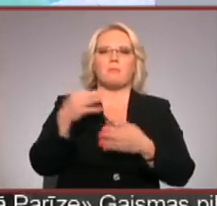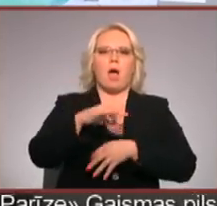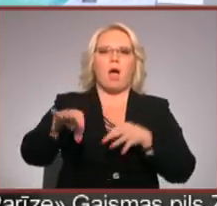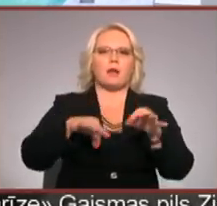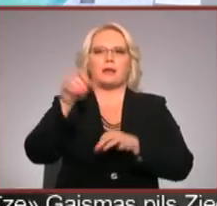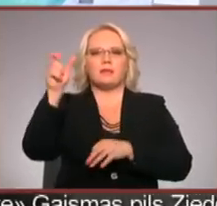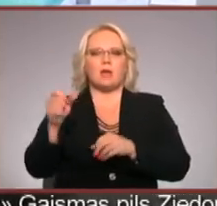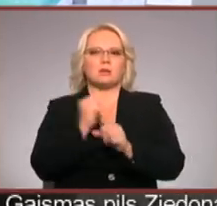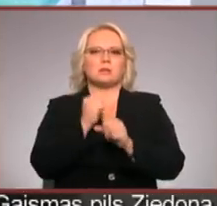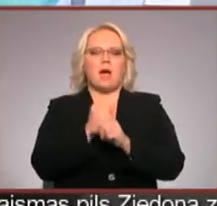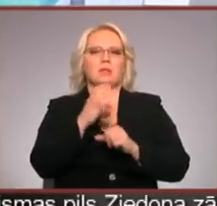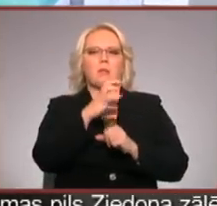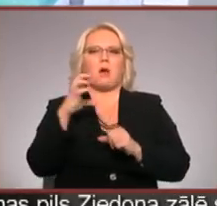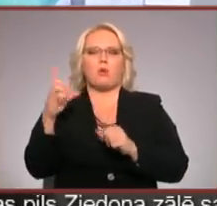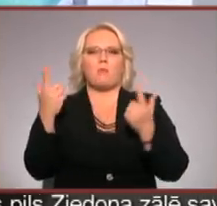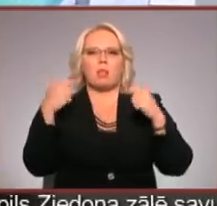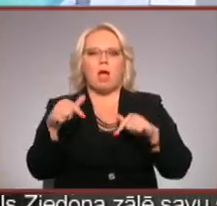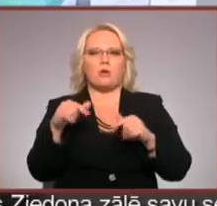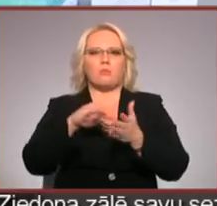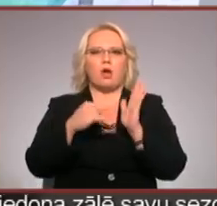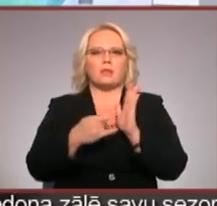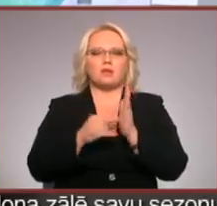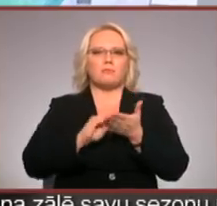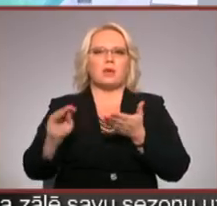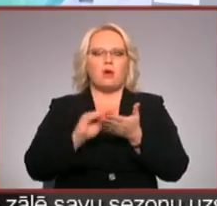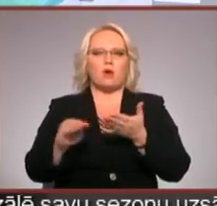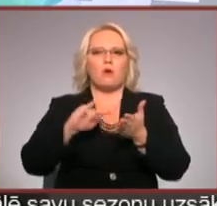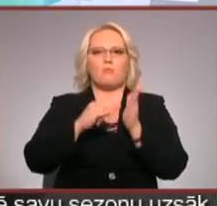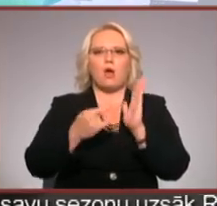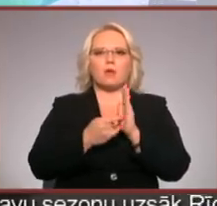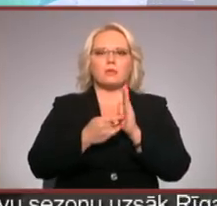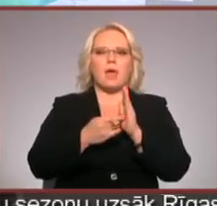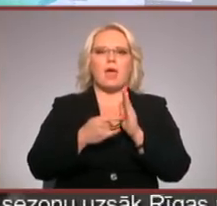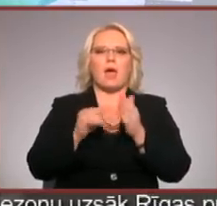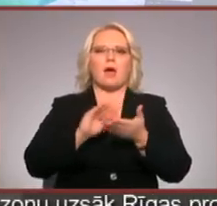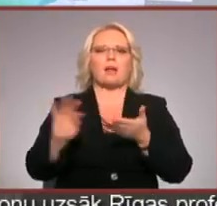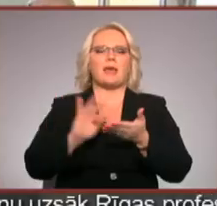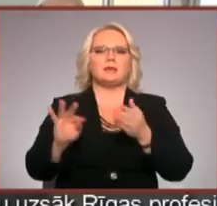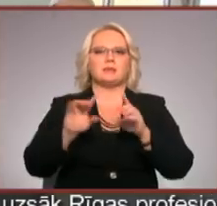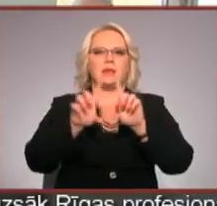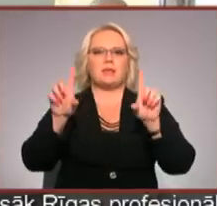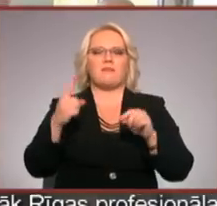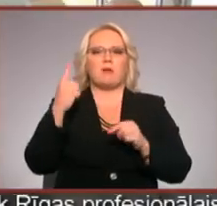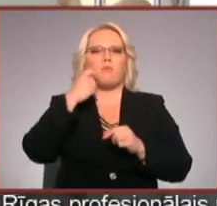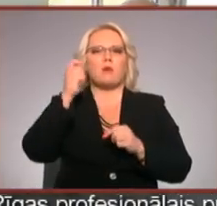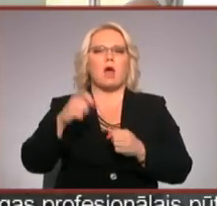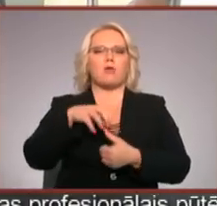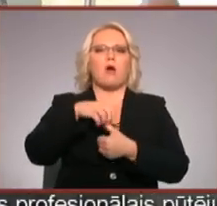strādā padomju laiku projektējušanas birojā un mūsdienu apstākļos projektēja rezidents vienam no mūsdienu Ukraiņu oligarhiem.